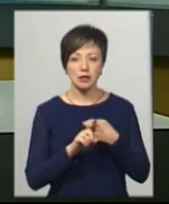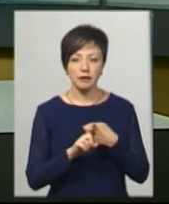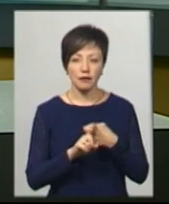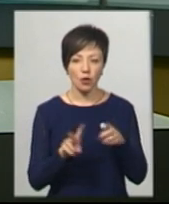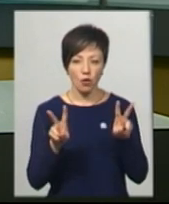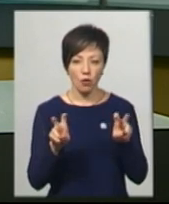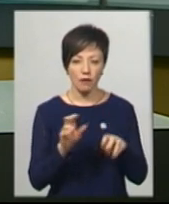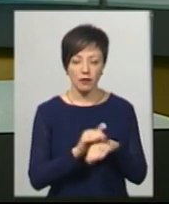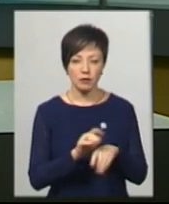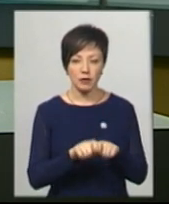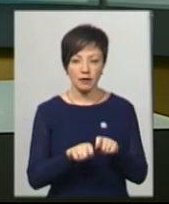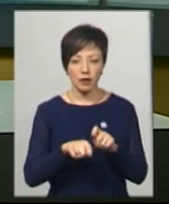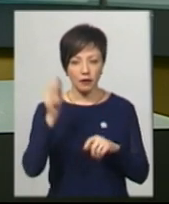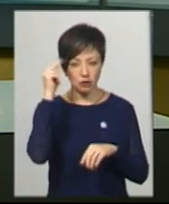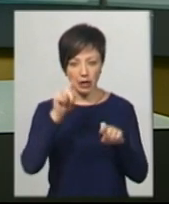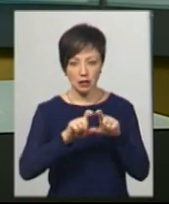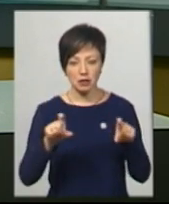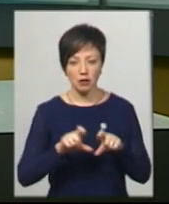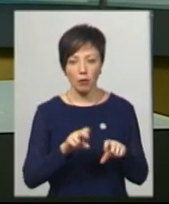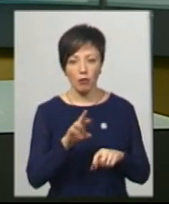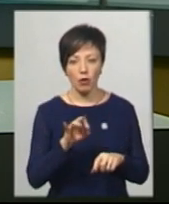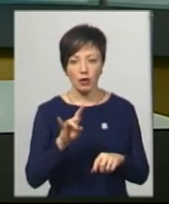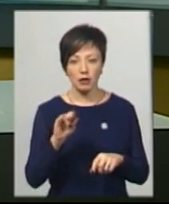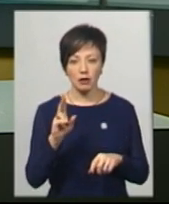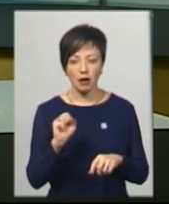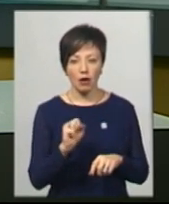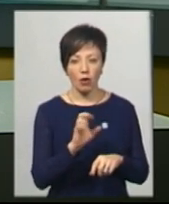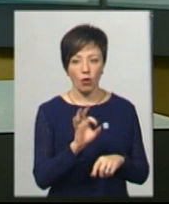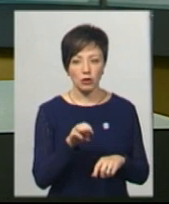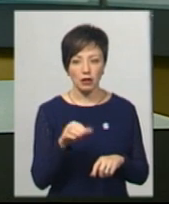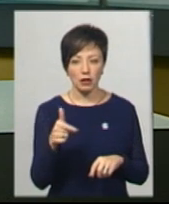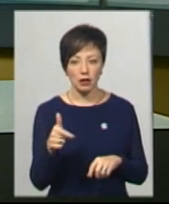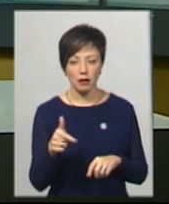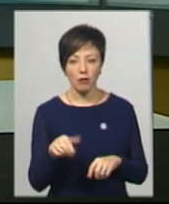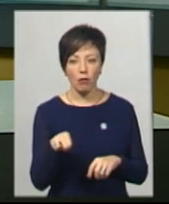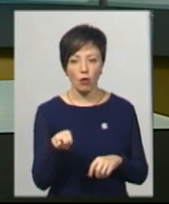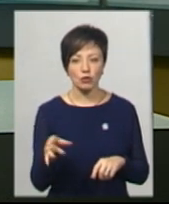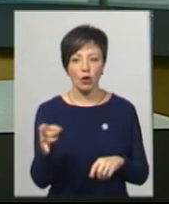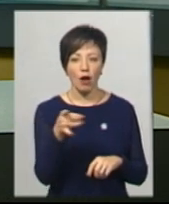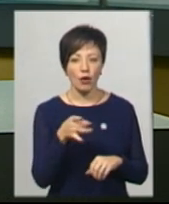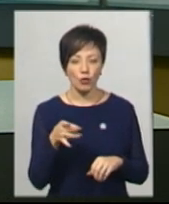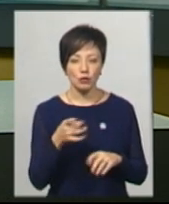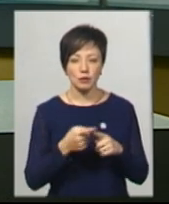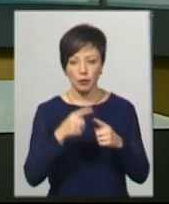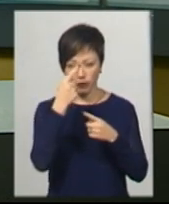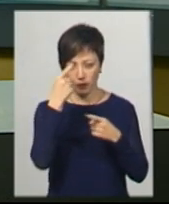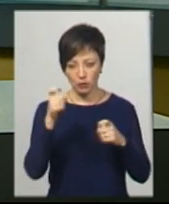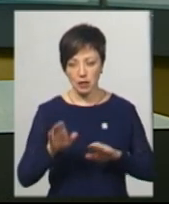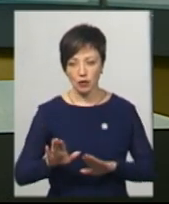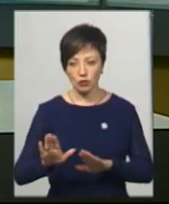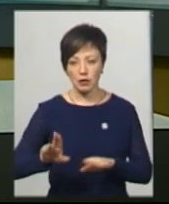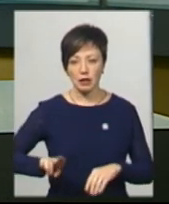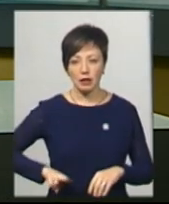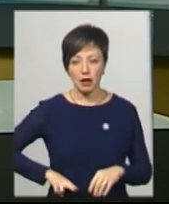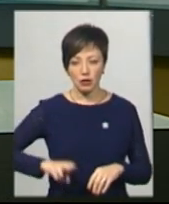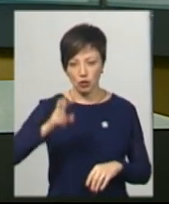виявили під час перевірки навчальних закладів Панінківської об'єднаної тергромади Полонського району. Про це повідомив заступник